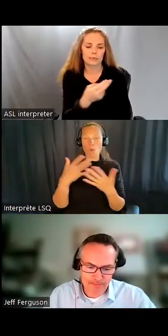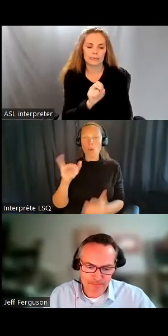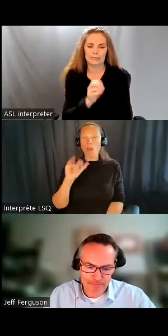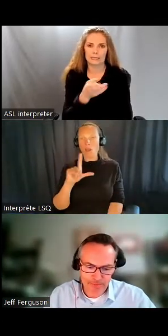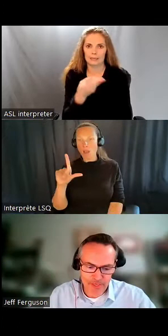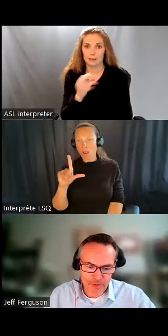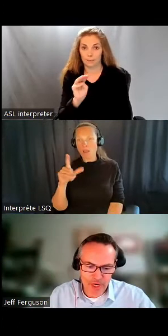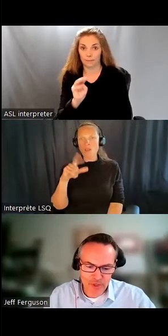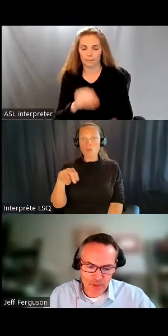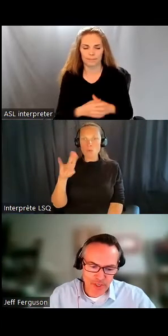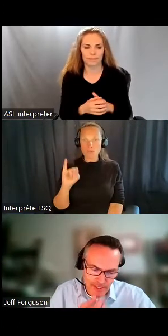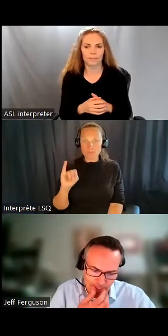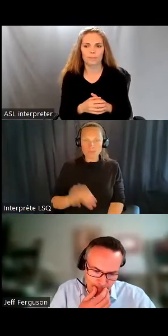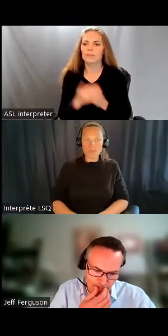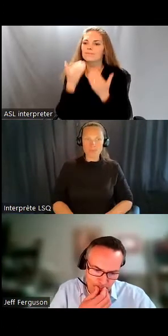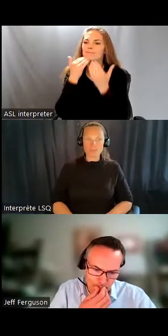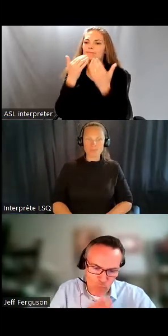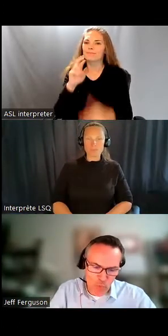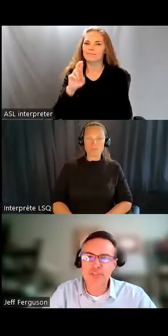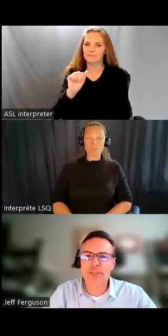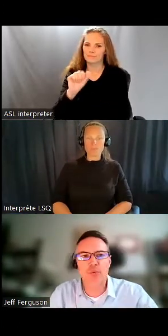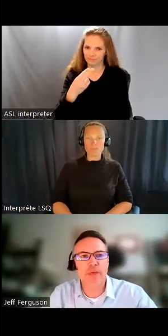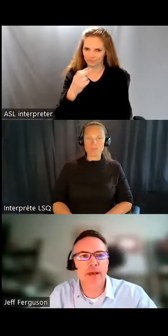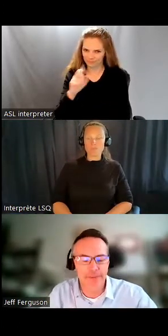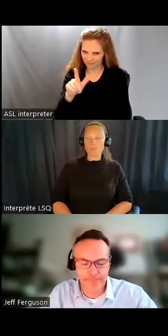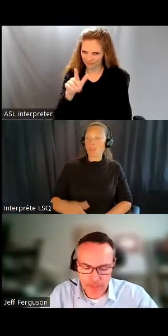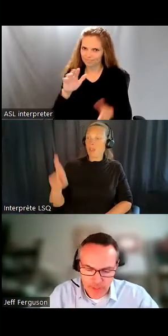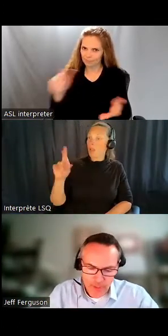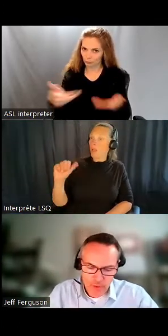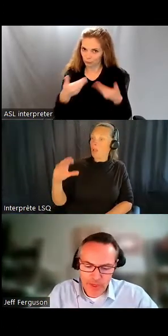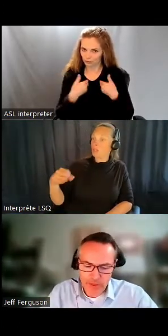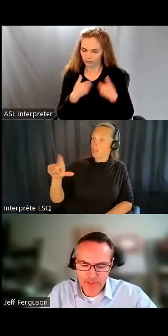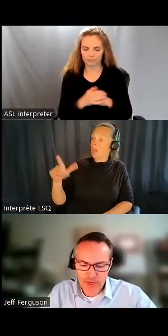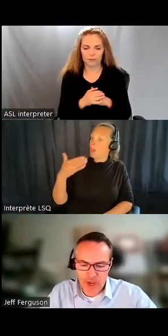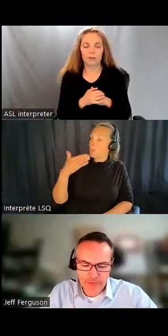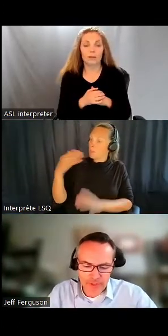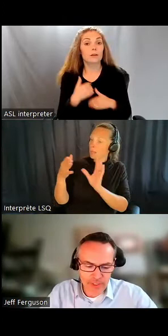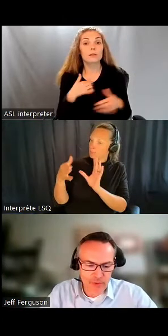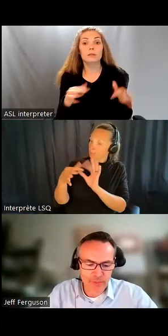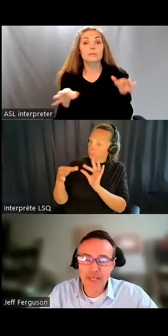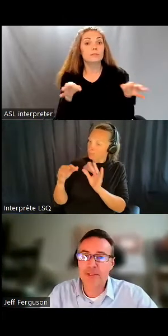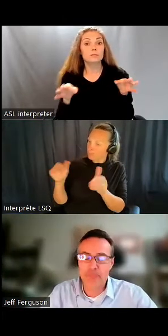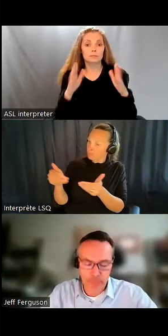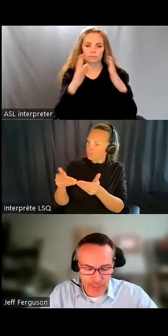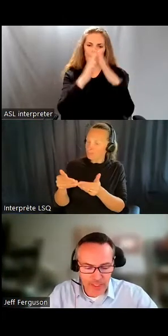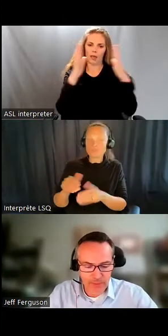Rachel, pour la présentation. Quel est le problème avec le logement?